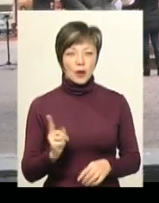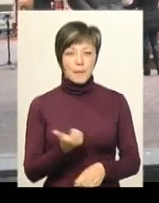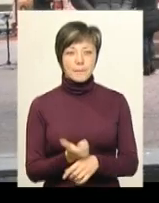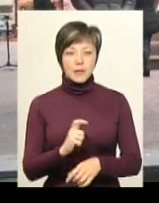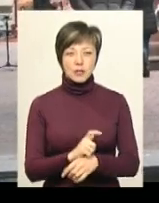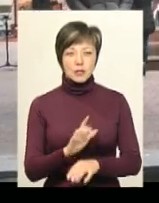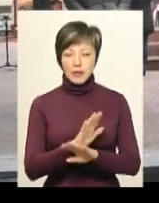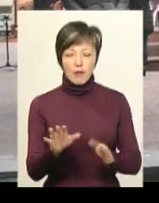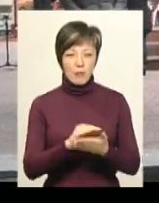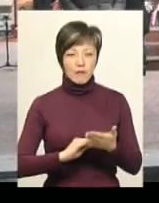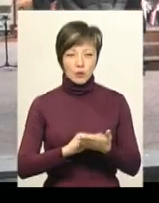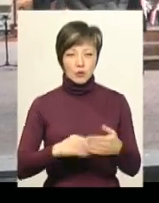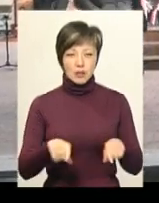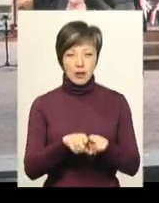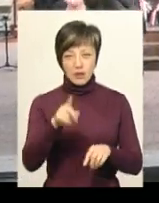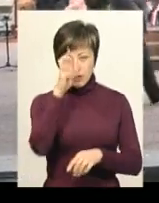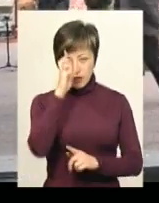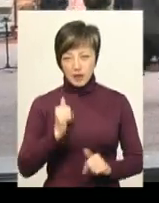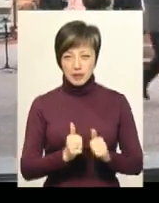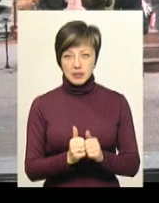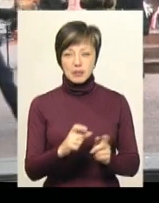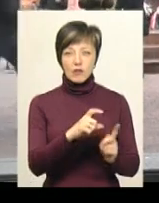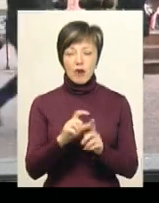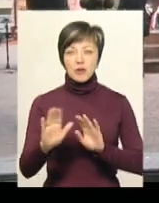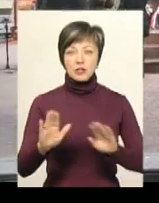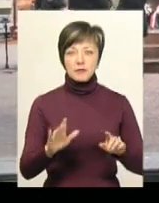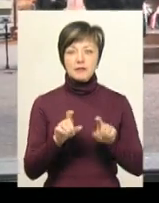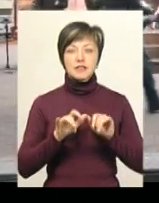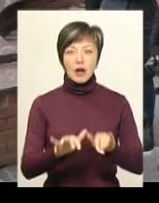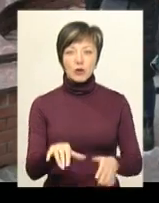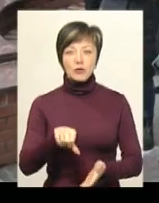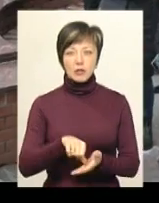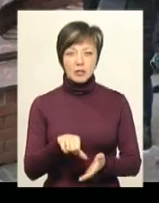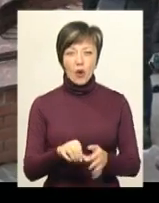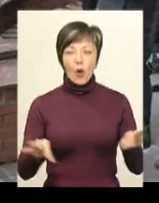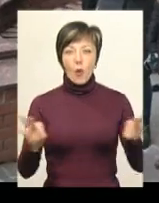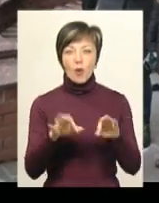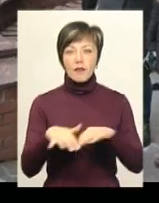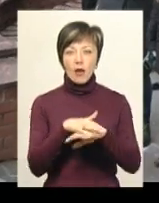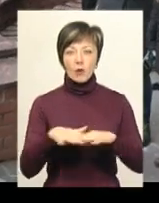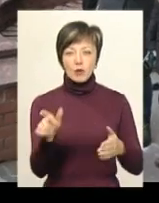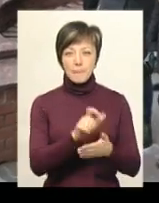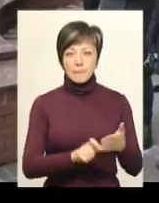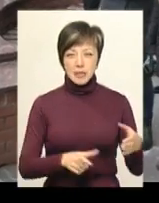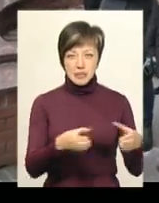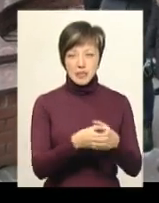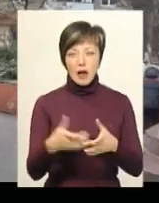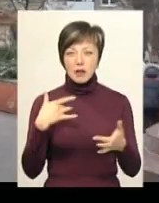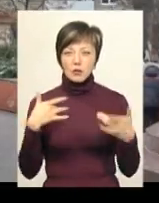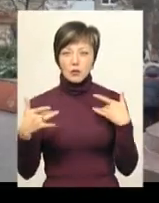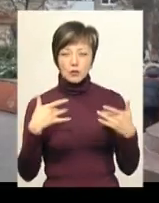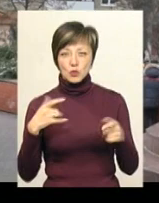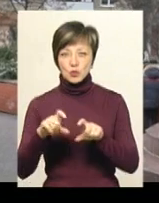більше не повторювалося таке в країні. За словами Сергія Гуменюка, у заході участь взяли хор народної пісні «Гречаночка» та актори